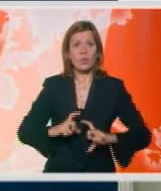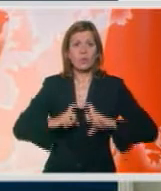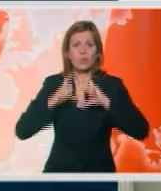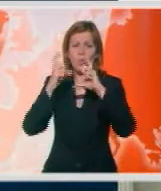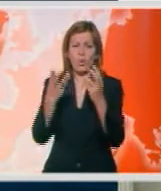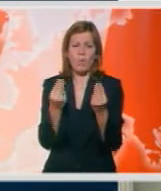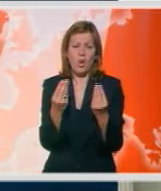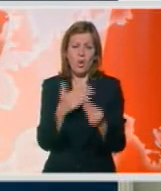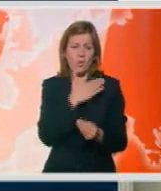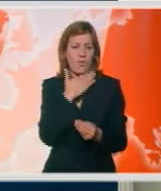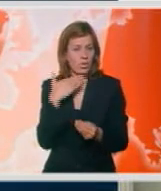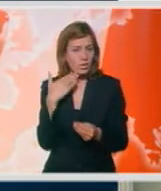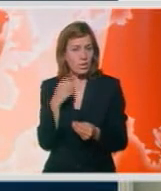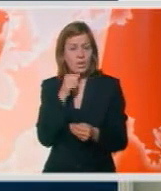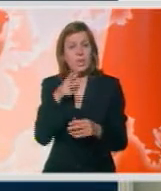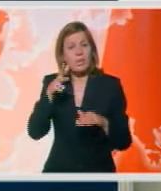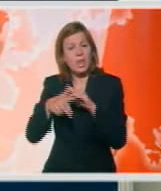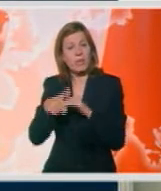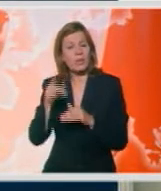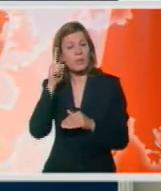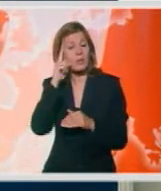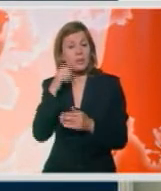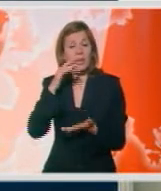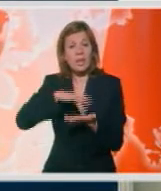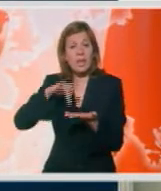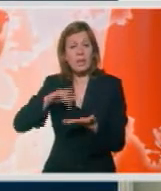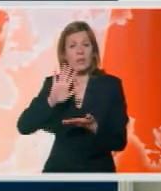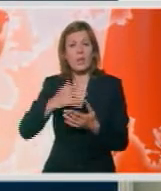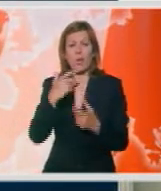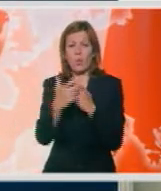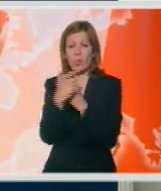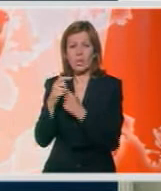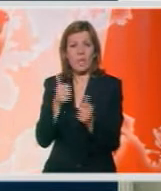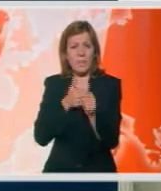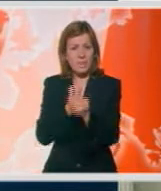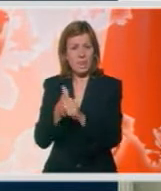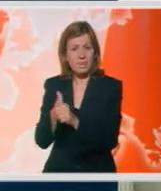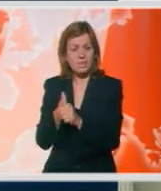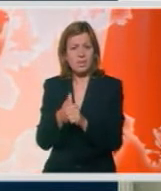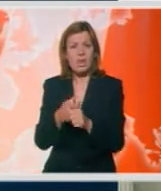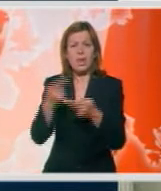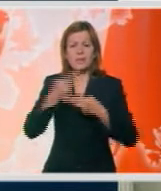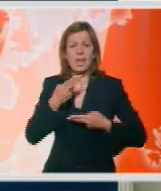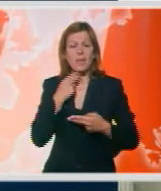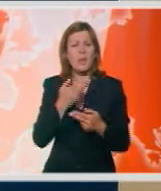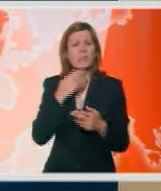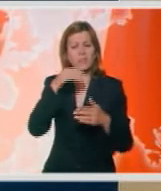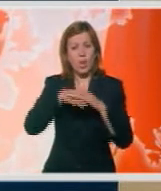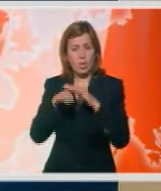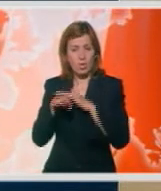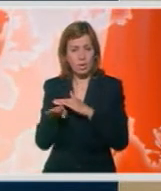dugovima i nepregidno, znate, se nalaze pod njihovim uticajem, praćenjem, slanjem raznih poruka.